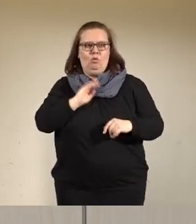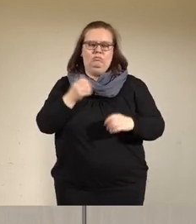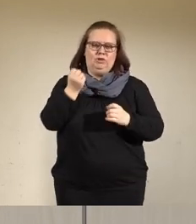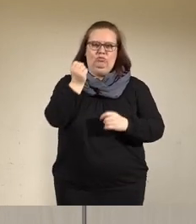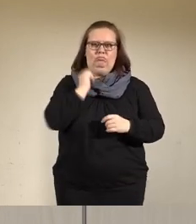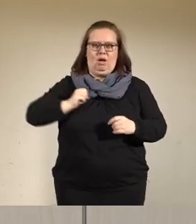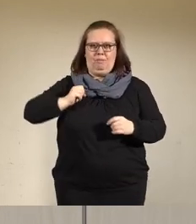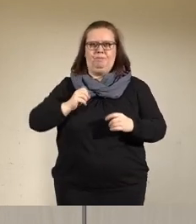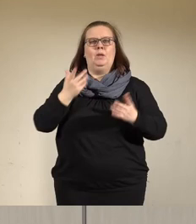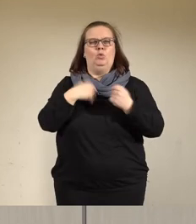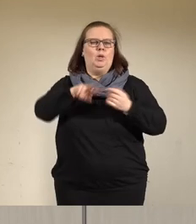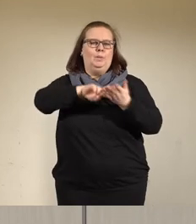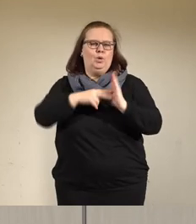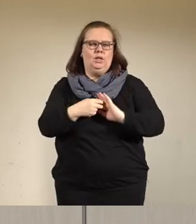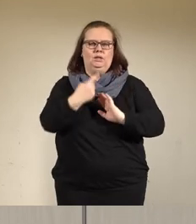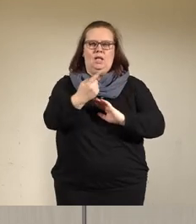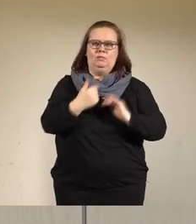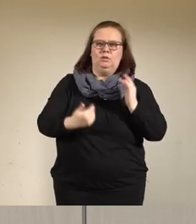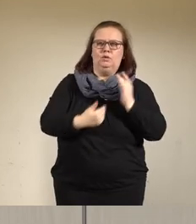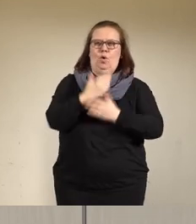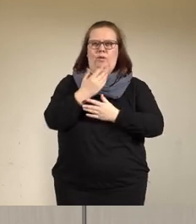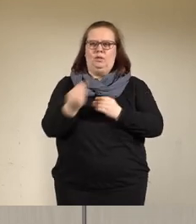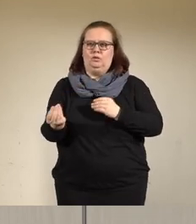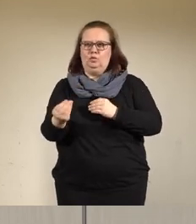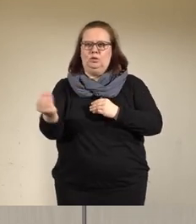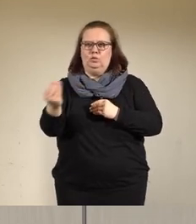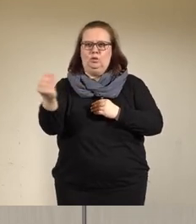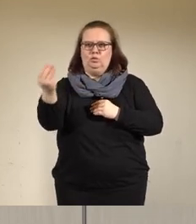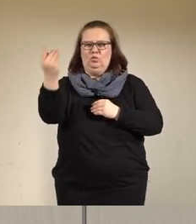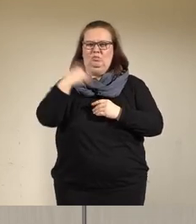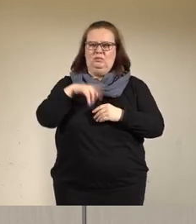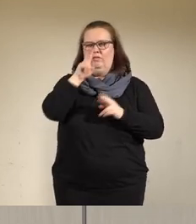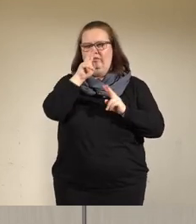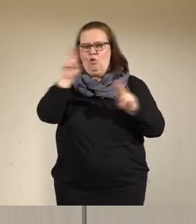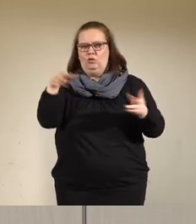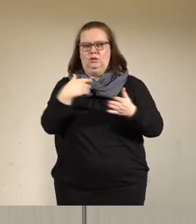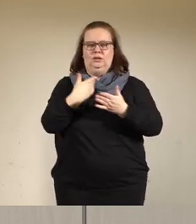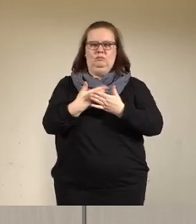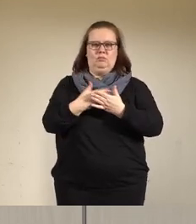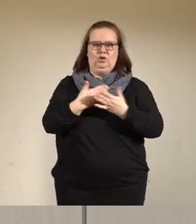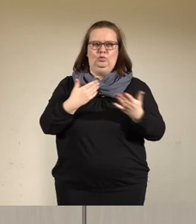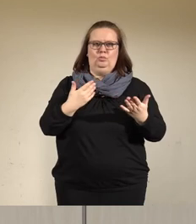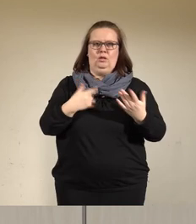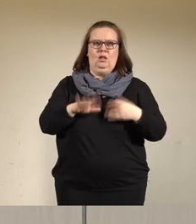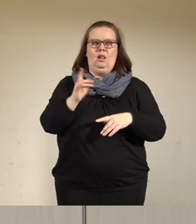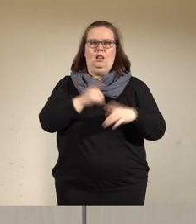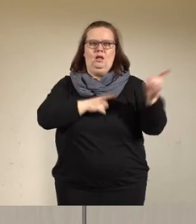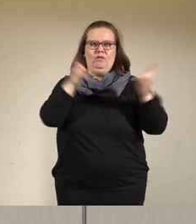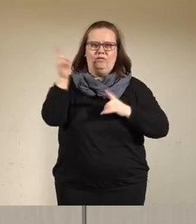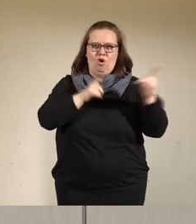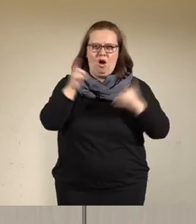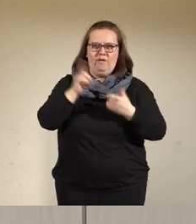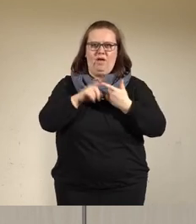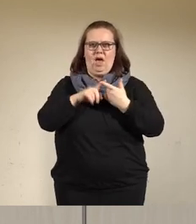davor, dass die Politik immer neue Nebenschauplätze aufmacht. Dazu gehören Feuerwerke genauso